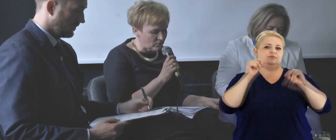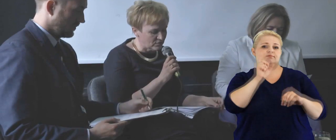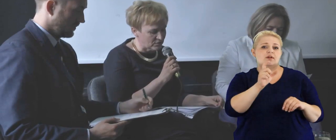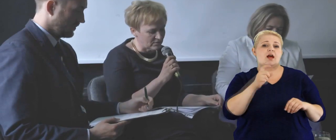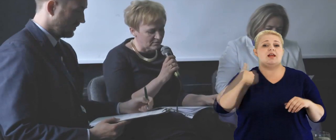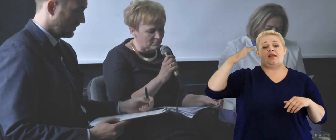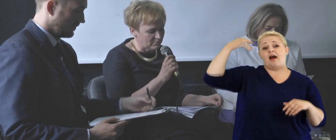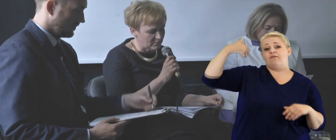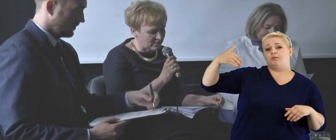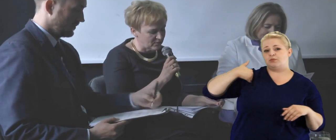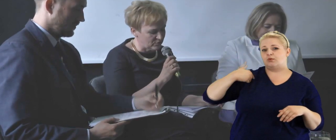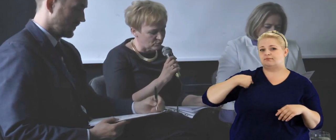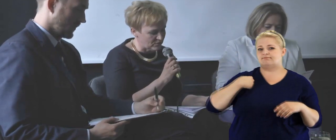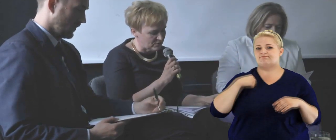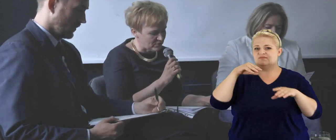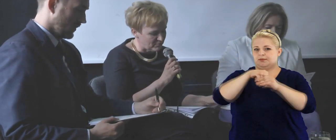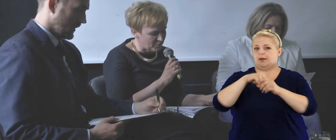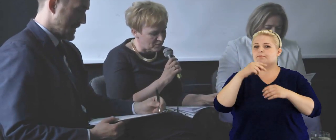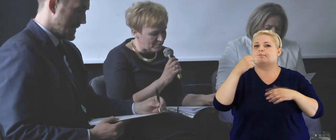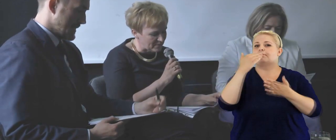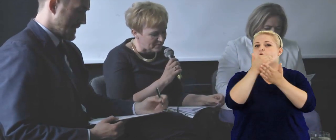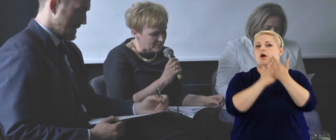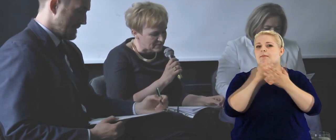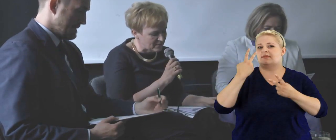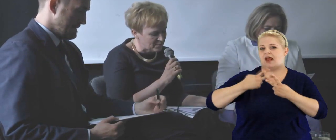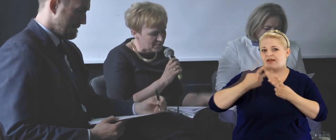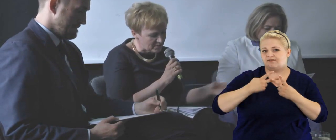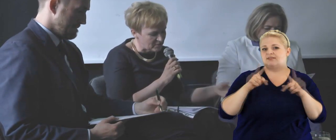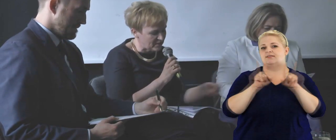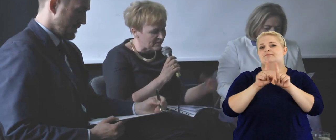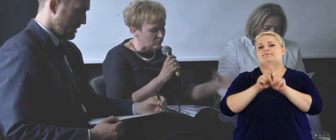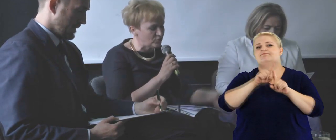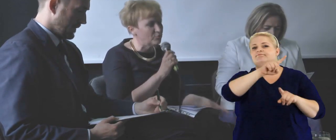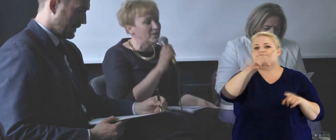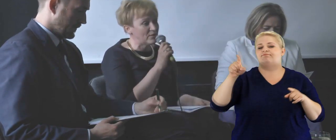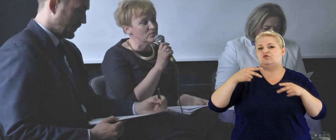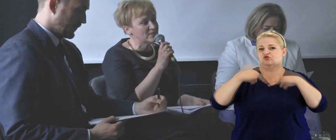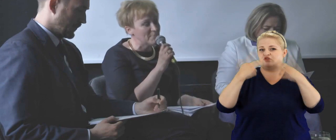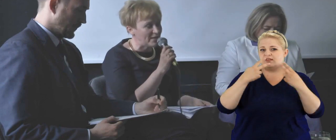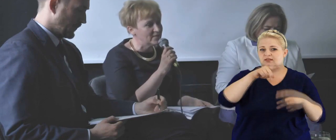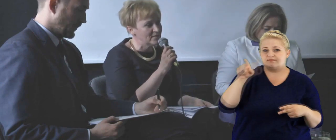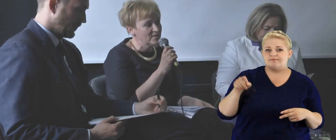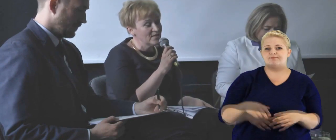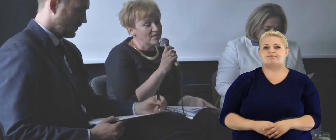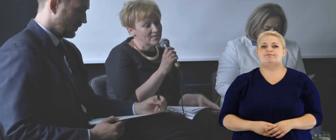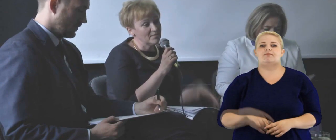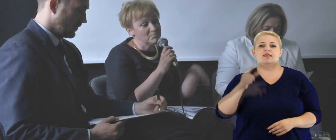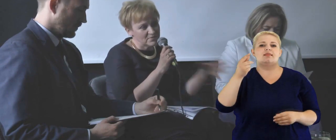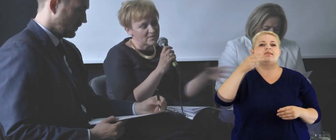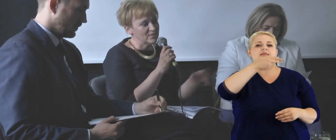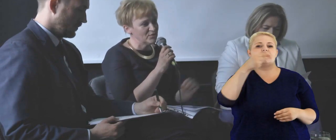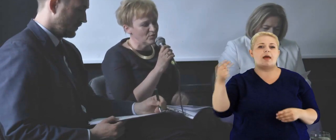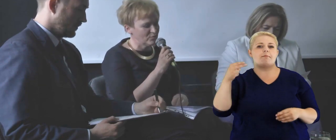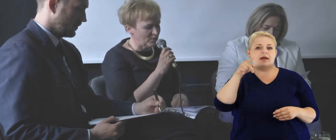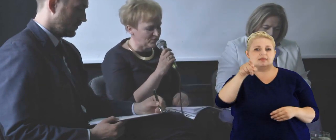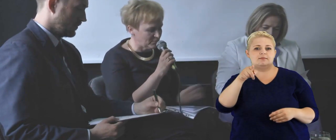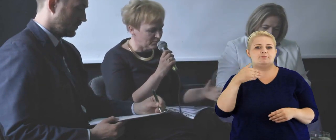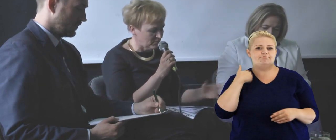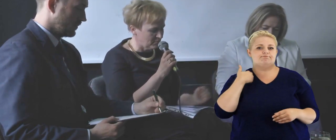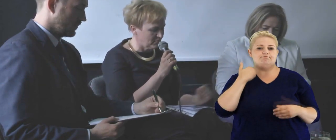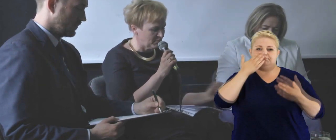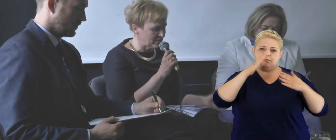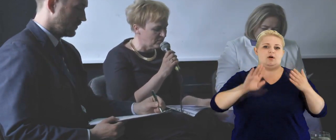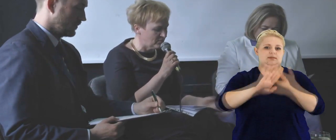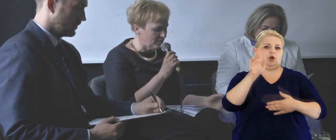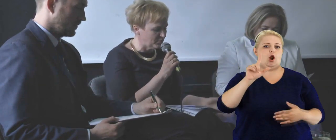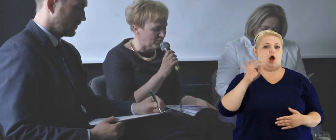anegdoty, że kiedyś uczestniczyłam w programie telewizyjnym i też redaktorzy dobierając tematy. Z jednej strony właśnie